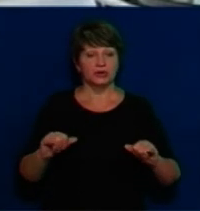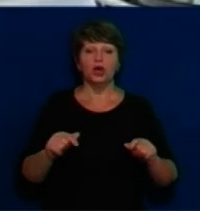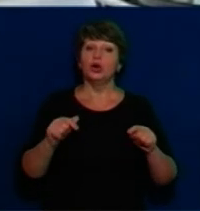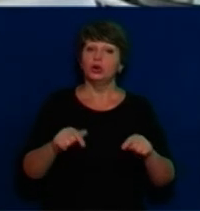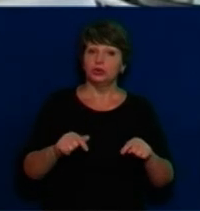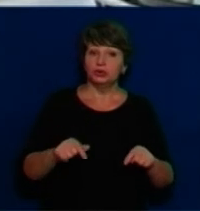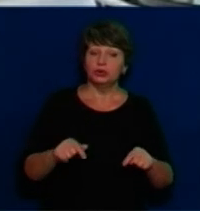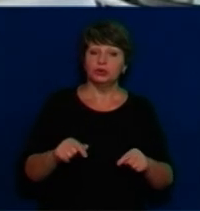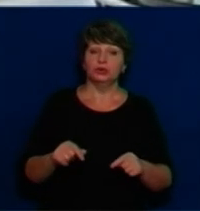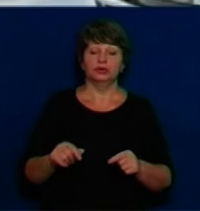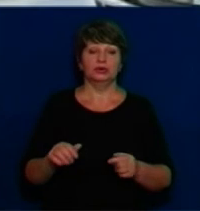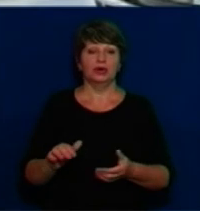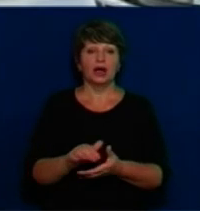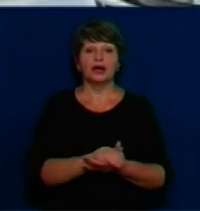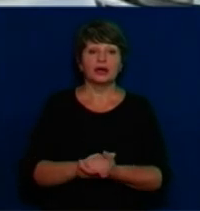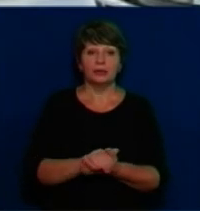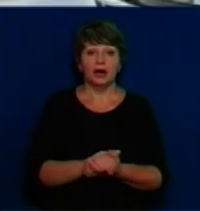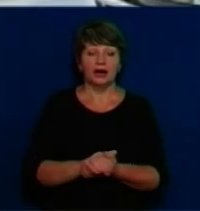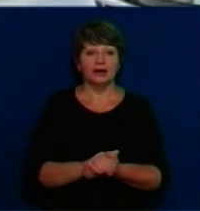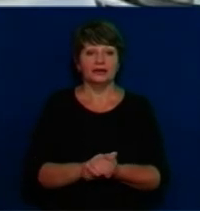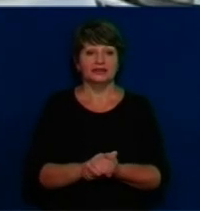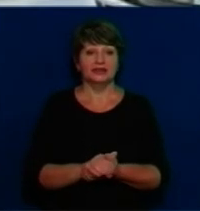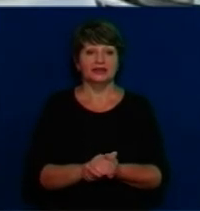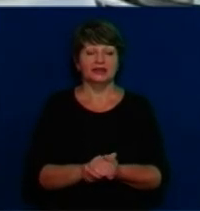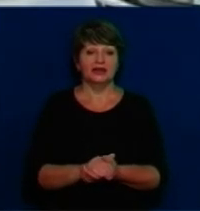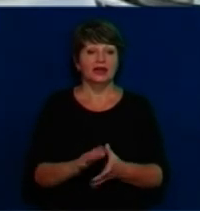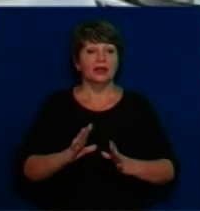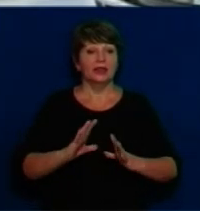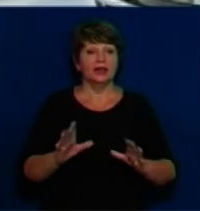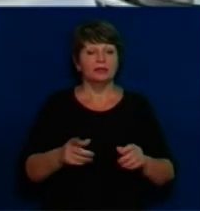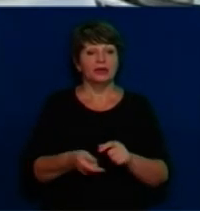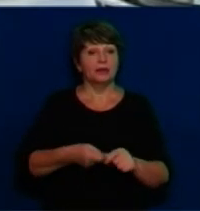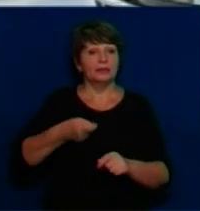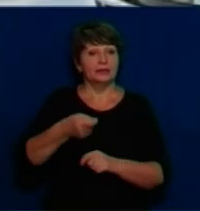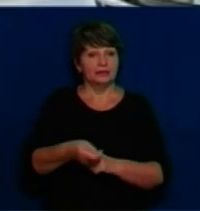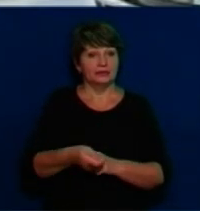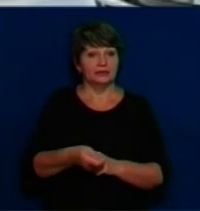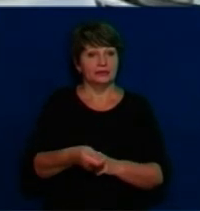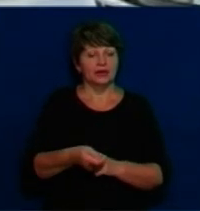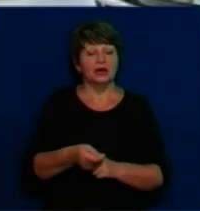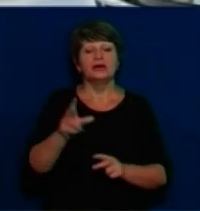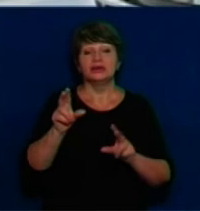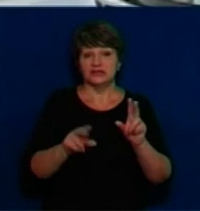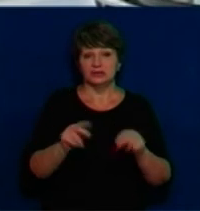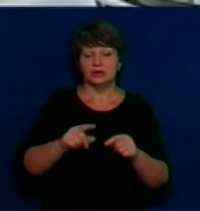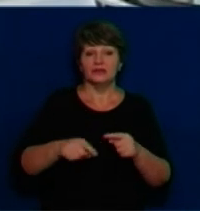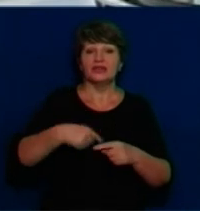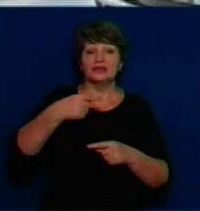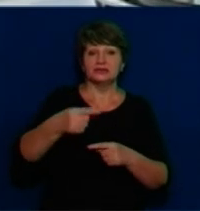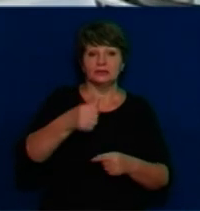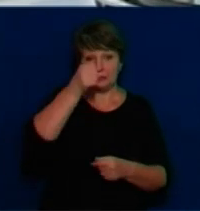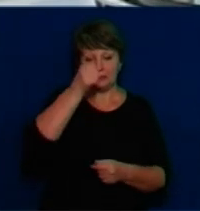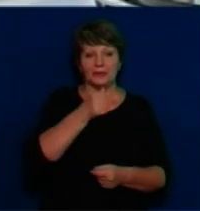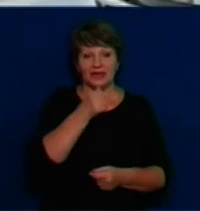відсутня громада, оскільки не була вона подана на представний план, але думаю, що сподіваюся, що вже в наступній книжці